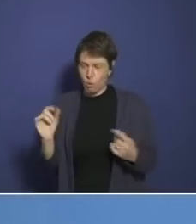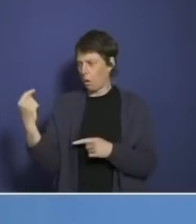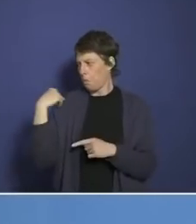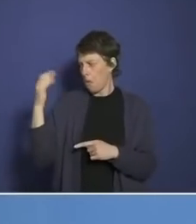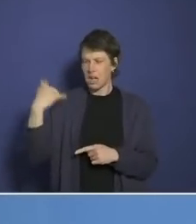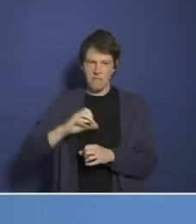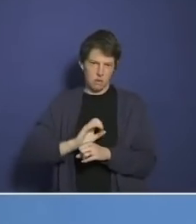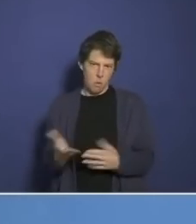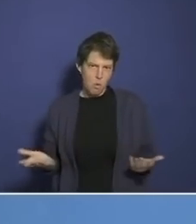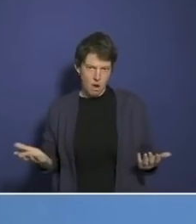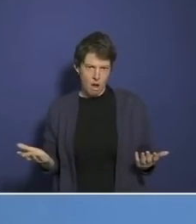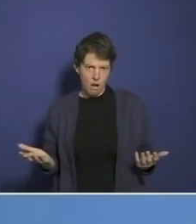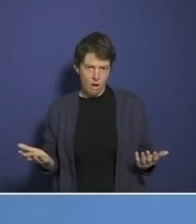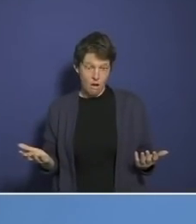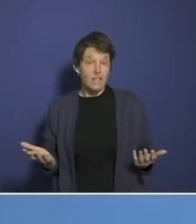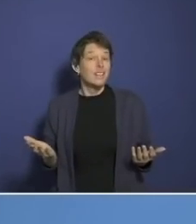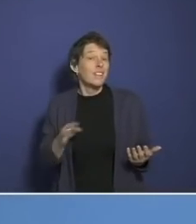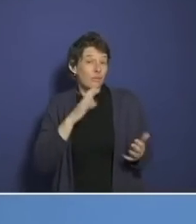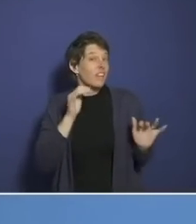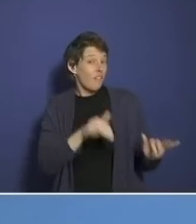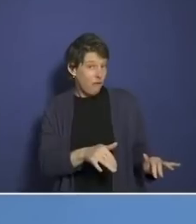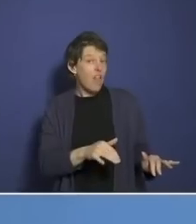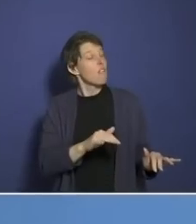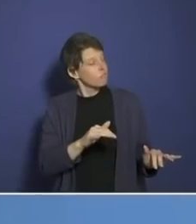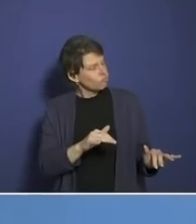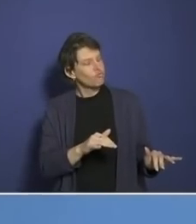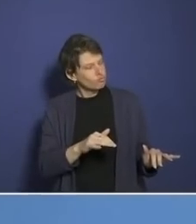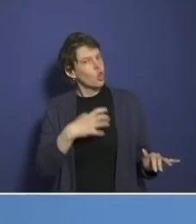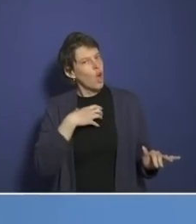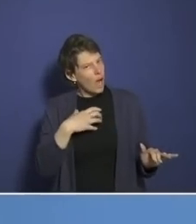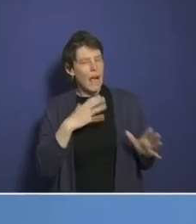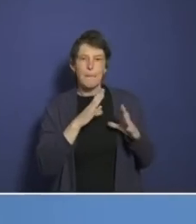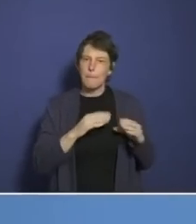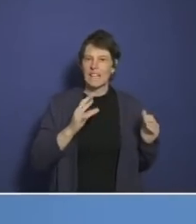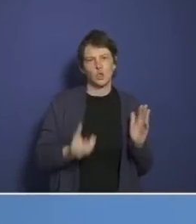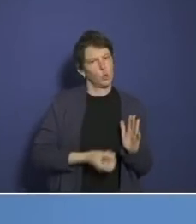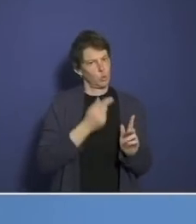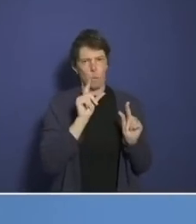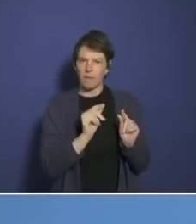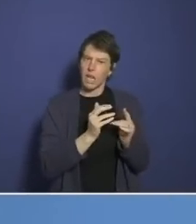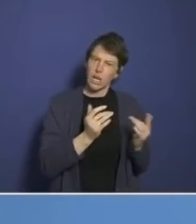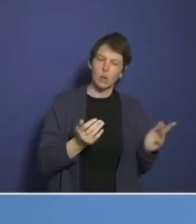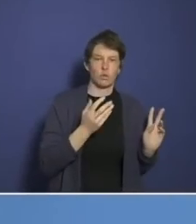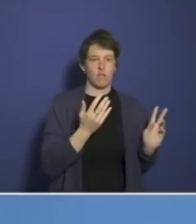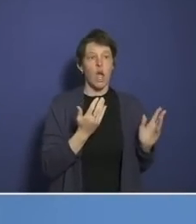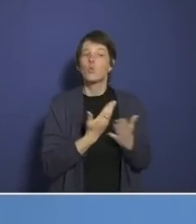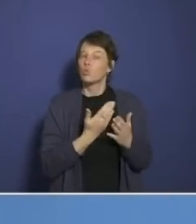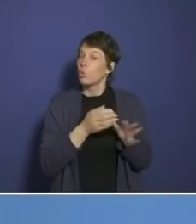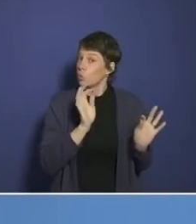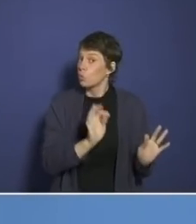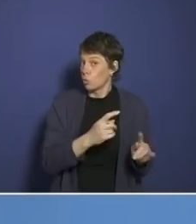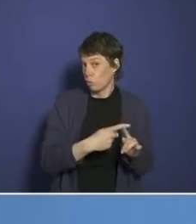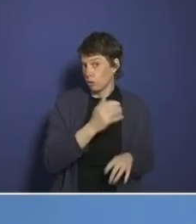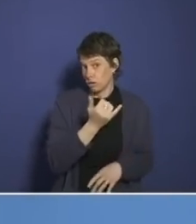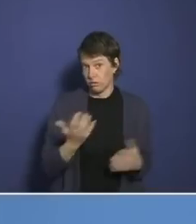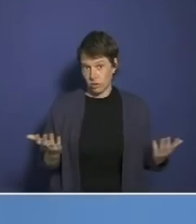sind. Die Krankenhausbelastung ist entscheidend. Und die Todeszahlen, aber davon redet man nicht. Und viele sind betroffen durch